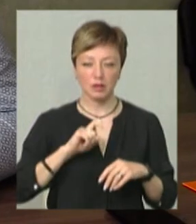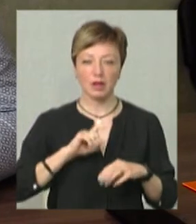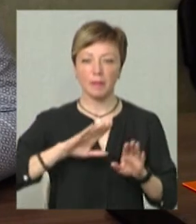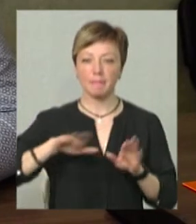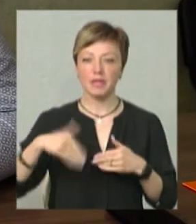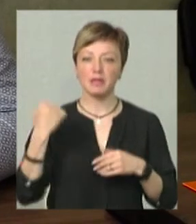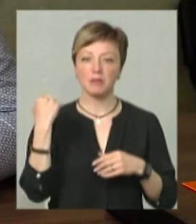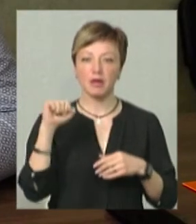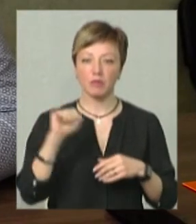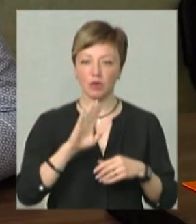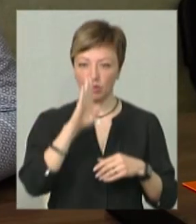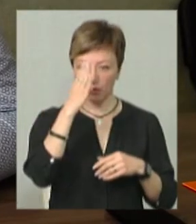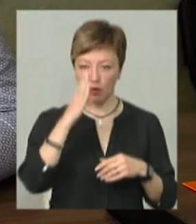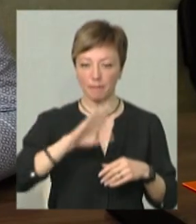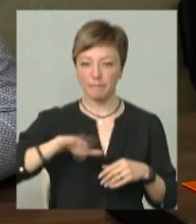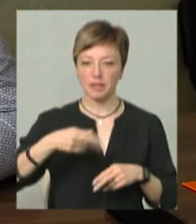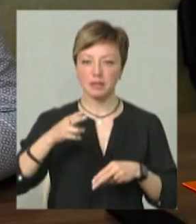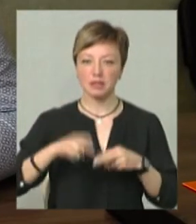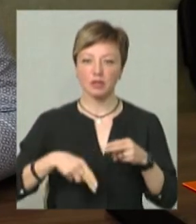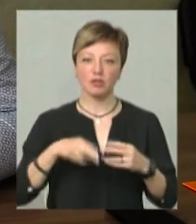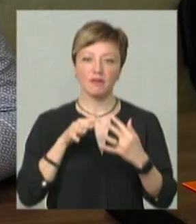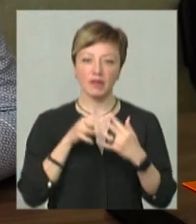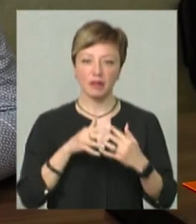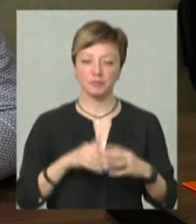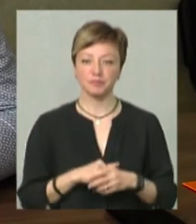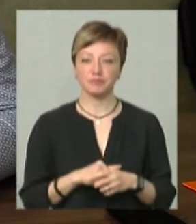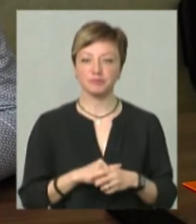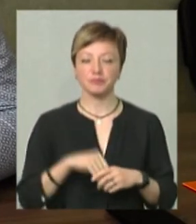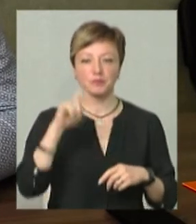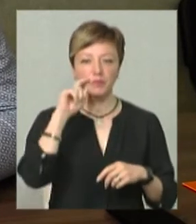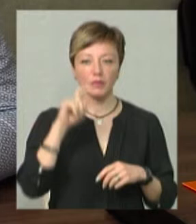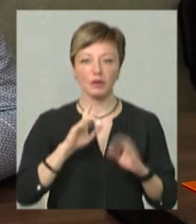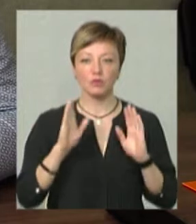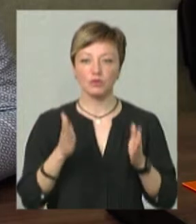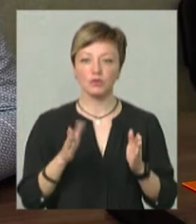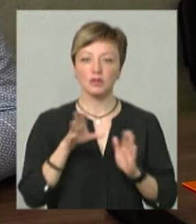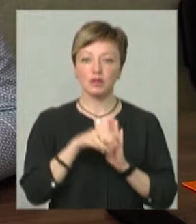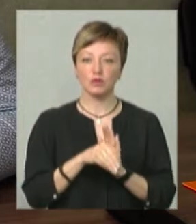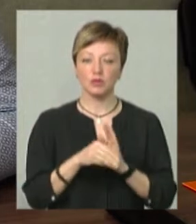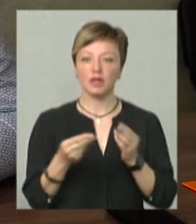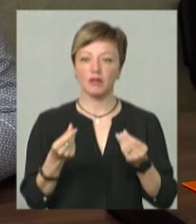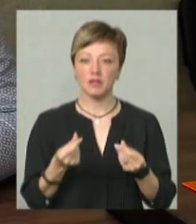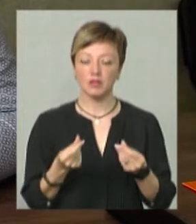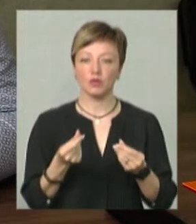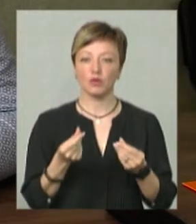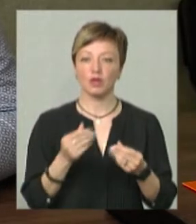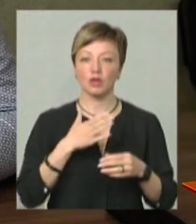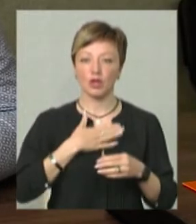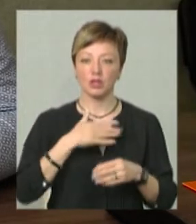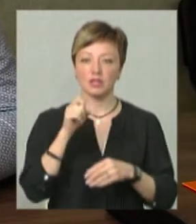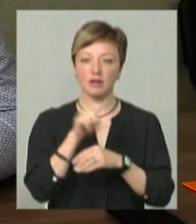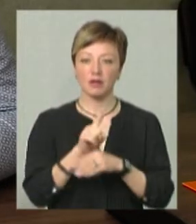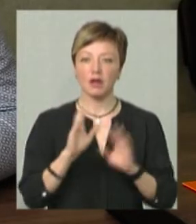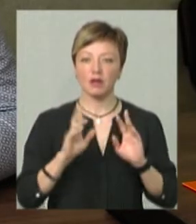після перемоги над ворогом, після закінчення війни. В Україну будуть залучені інвестиційні кошти і наше